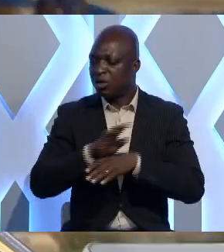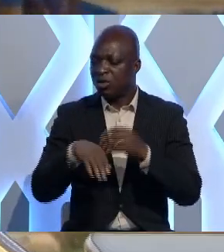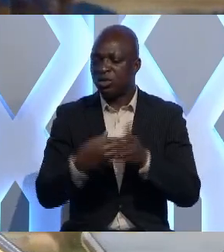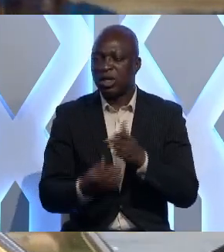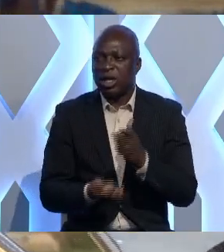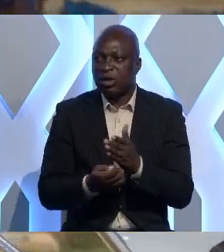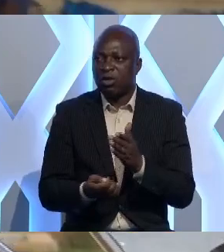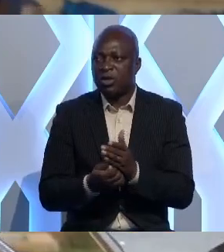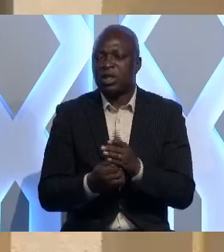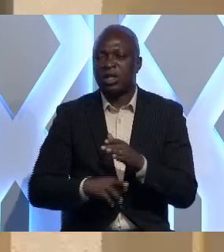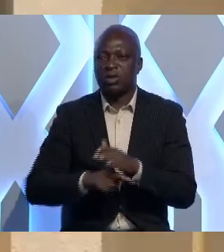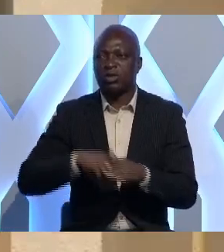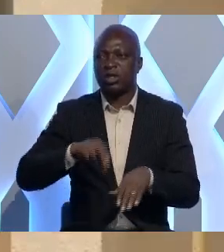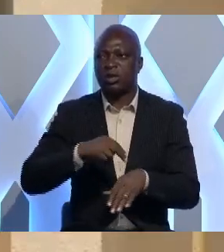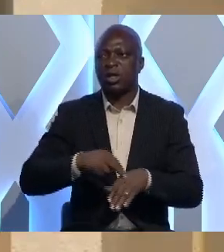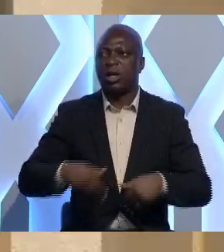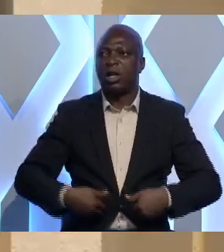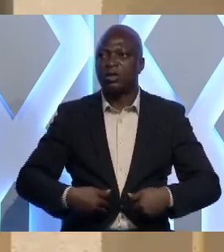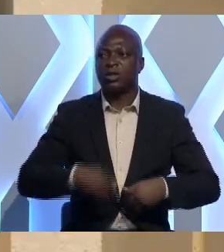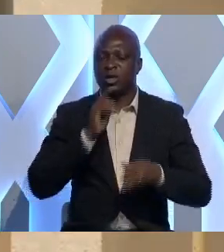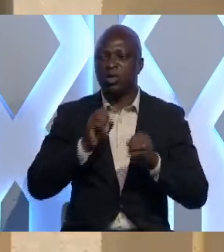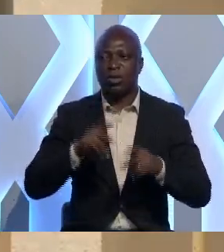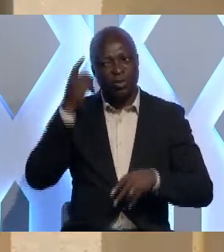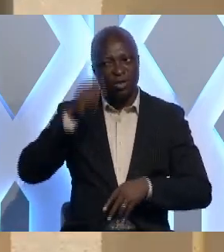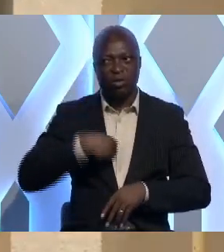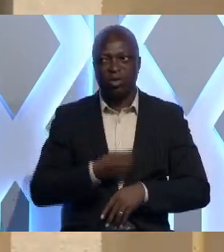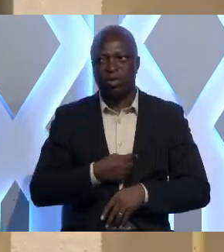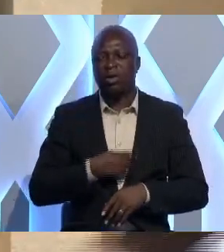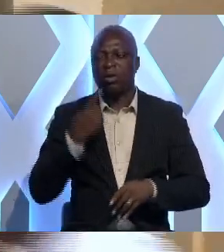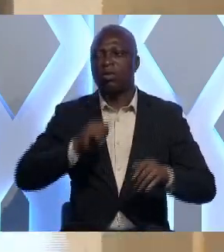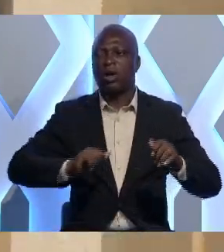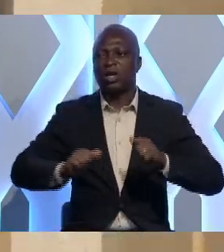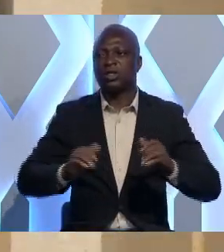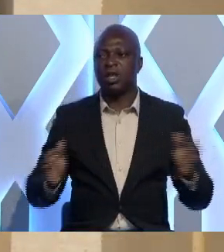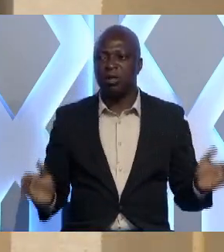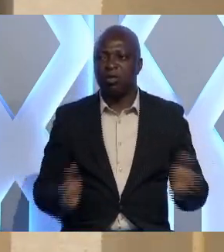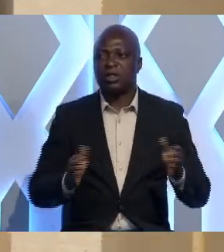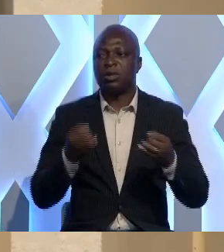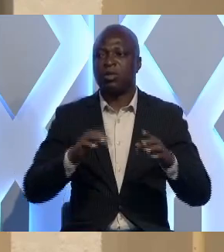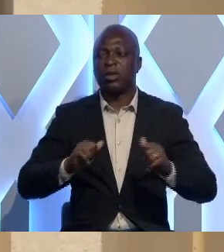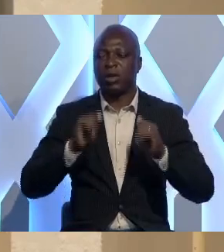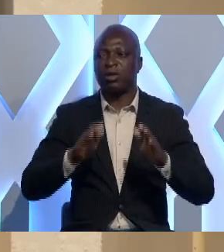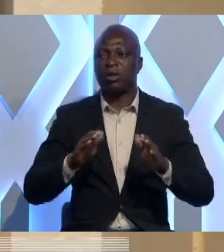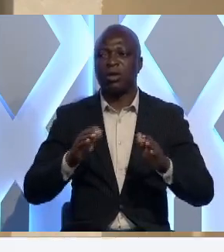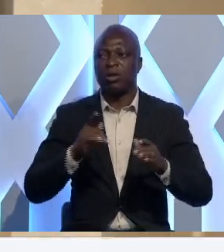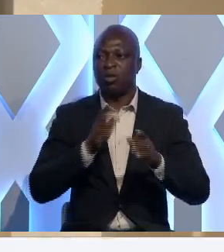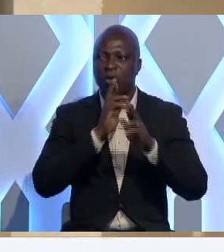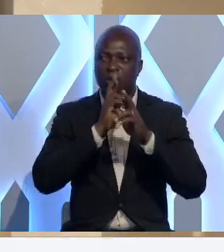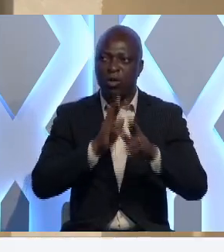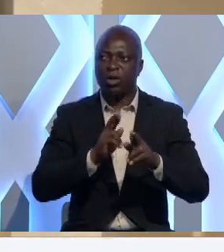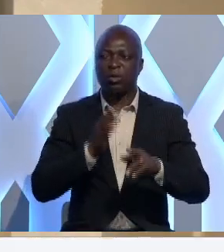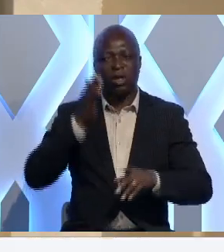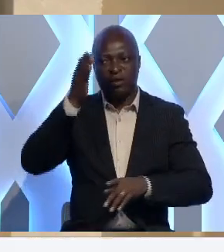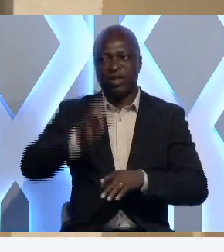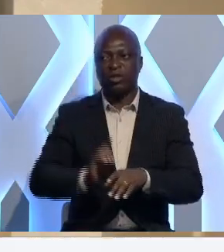économisant les ressources naturelles. La jeunesse est une opportunité pour nous pour pouvoir agir et mobiliser différents acteurs en vue de répondre pour la